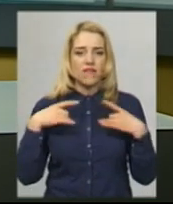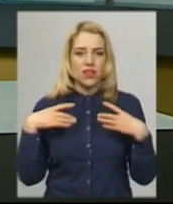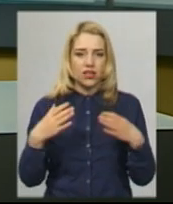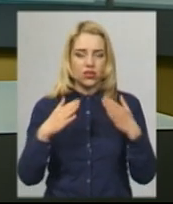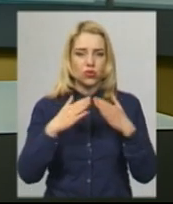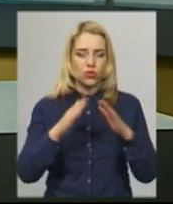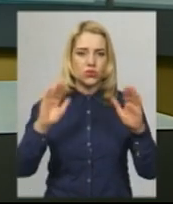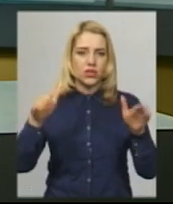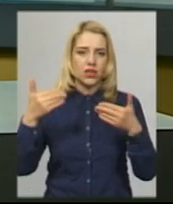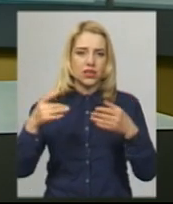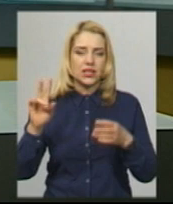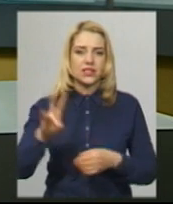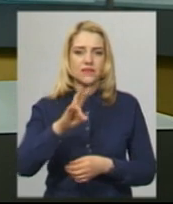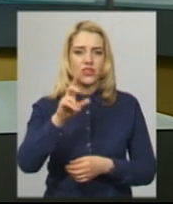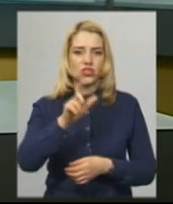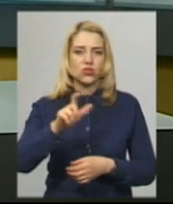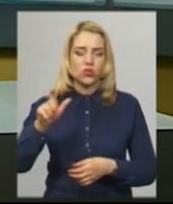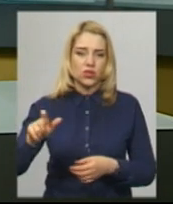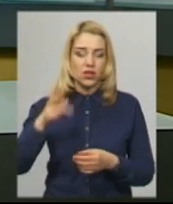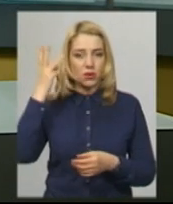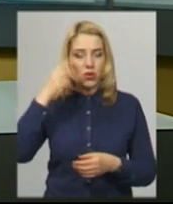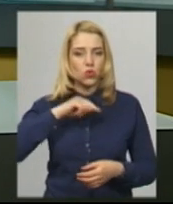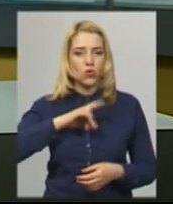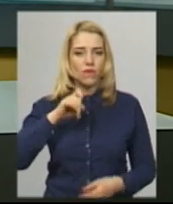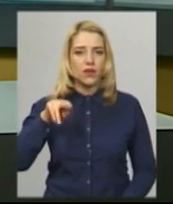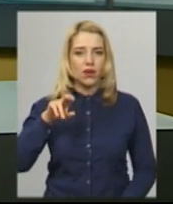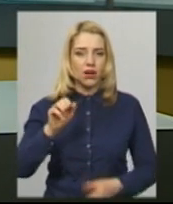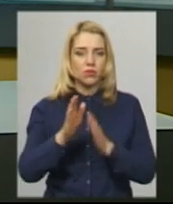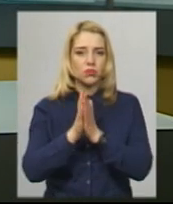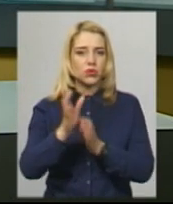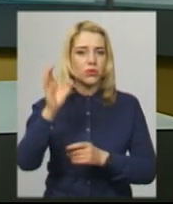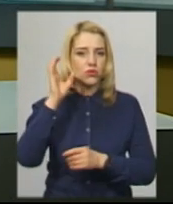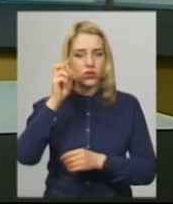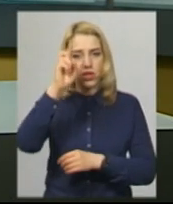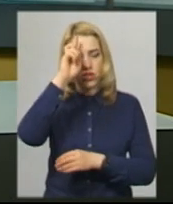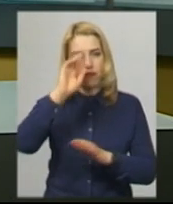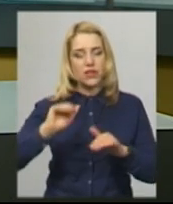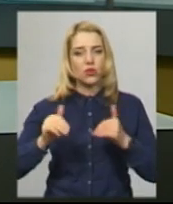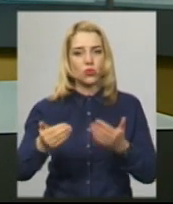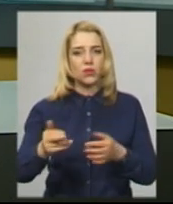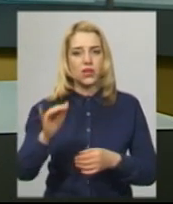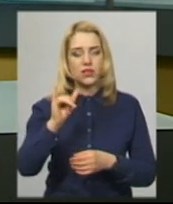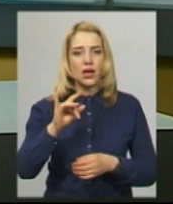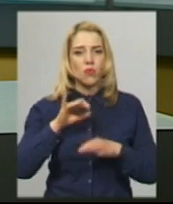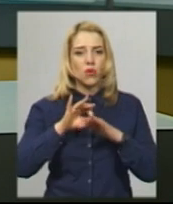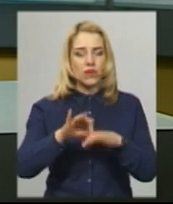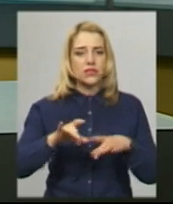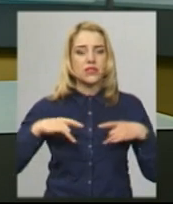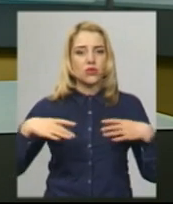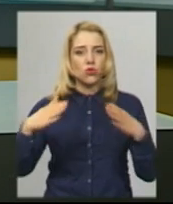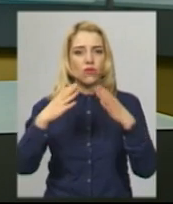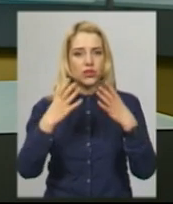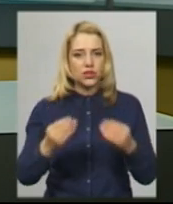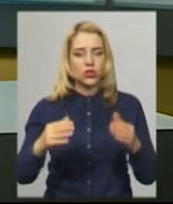закликали священнослужителі Хмельницького. Духовна рада міста попросила прислухатись до державних рекомендацій та провести святкові дні